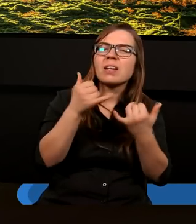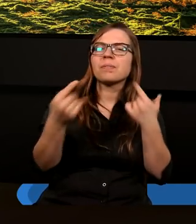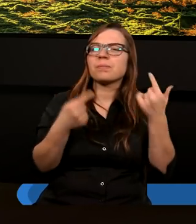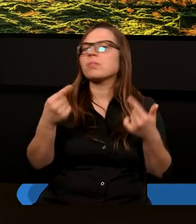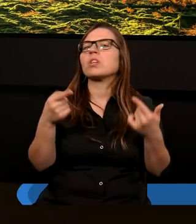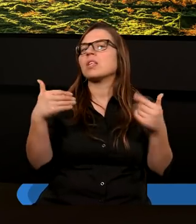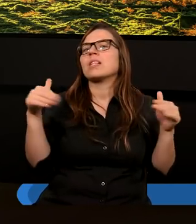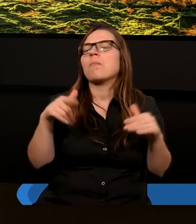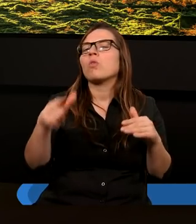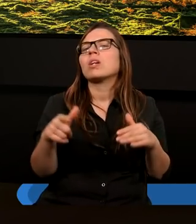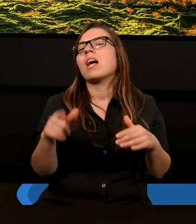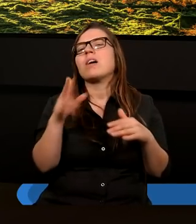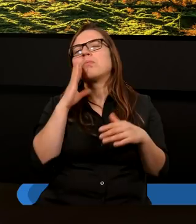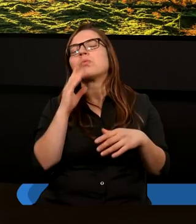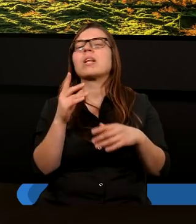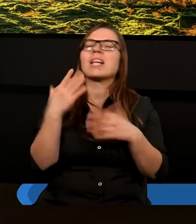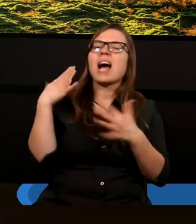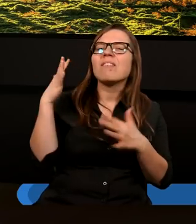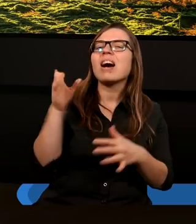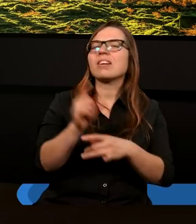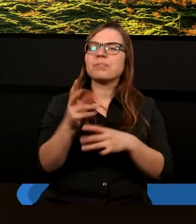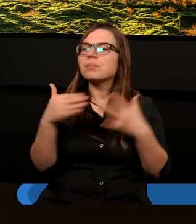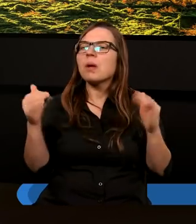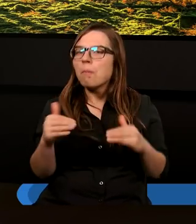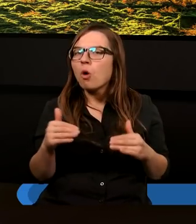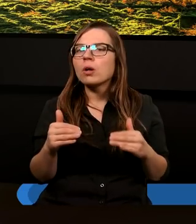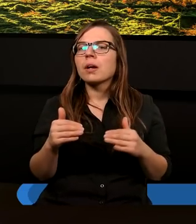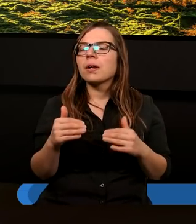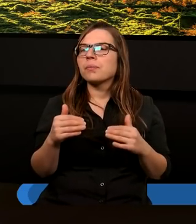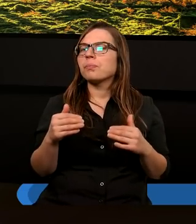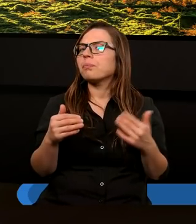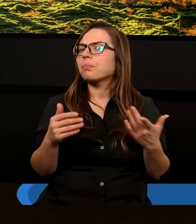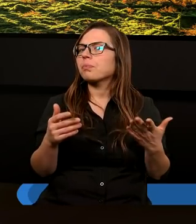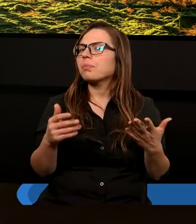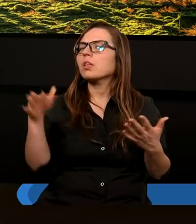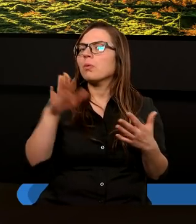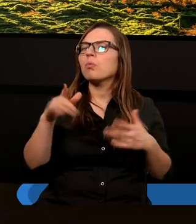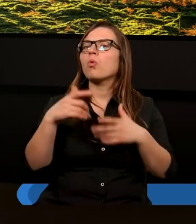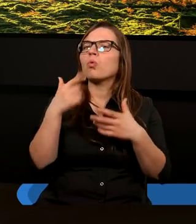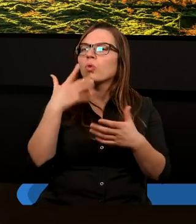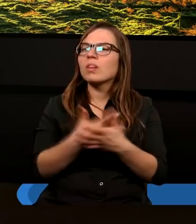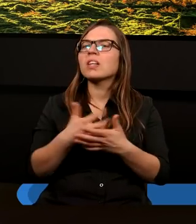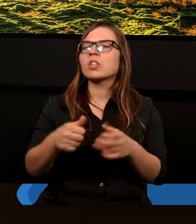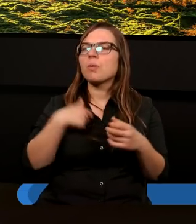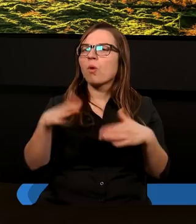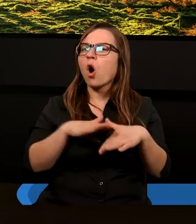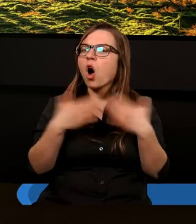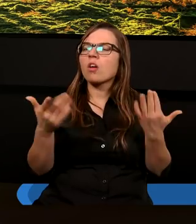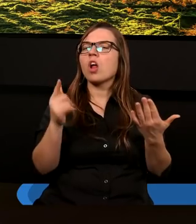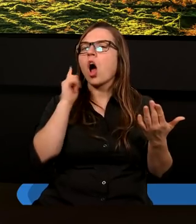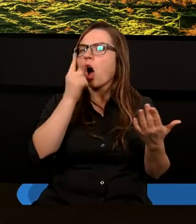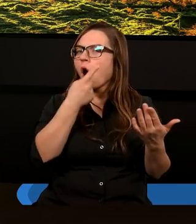to nie można temu zaprzeć, nie można się na to zamykać, bo widać, jest to światło, którego Pan Bóg używa, żeby otwierać oczy